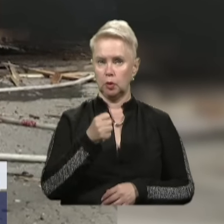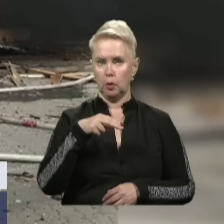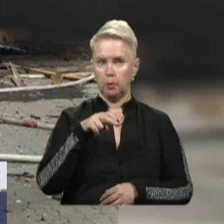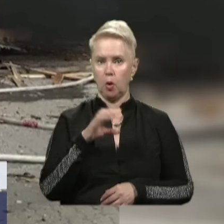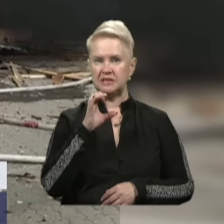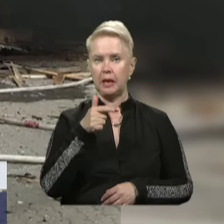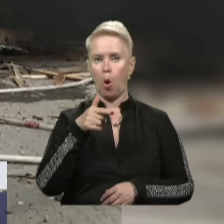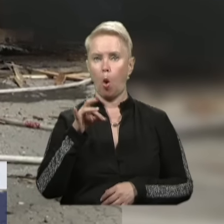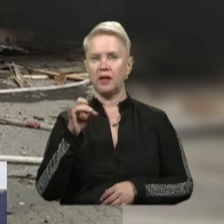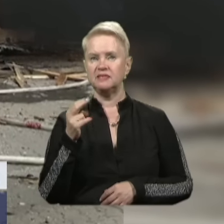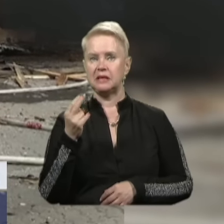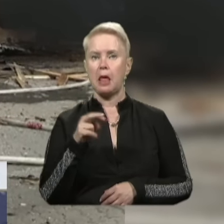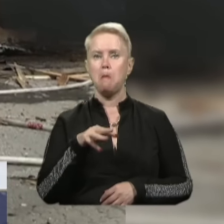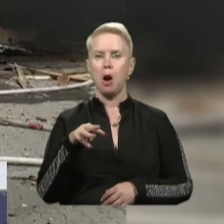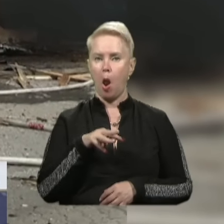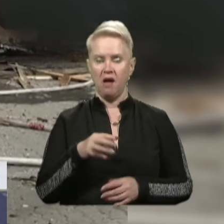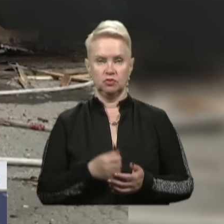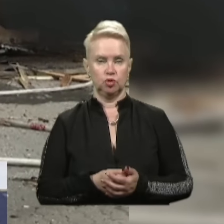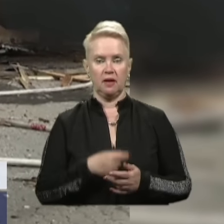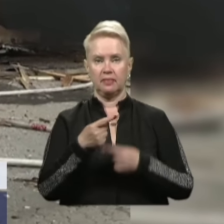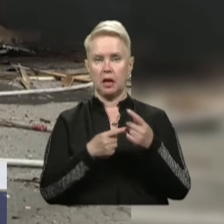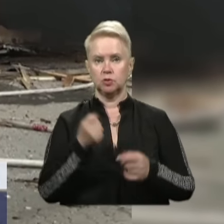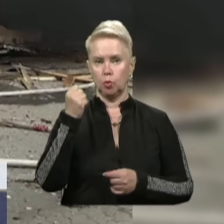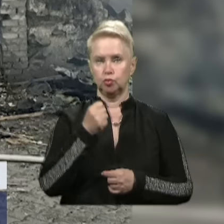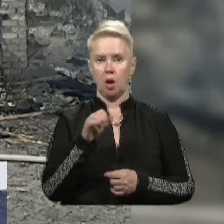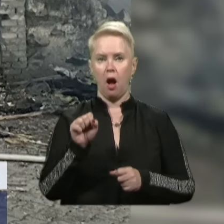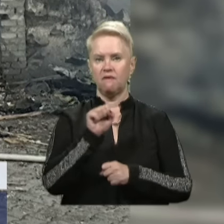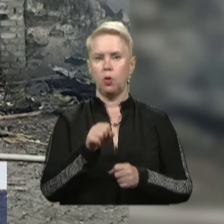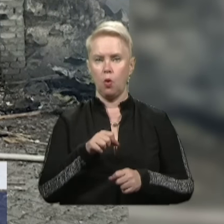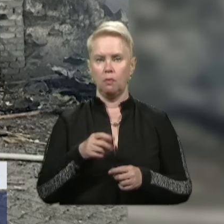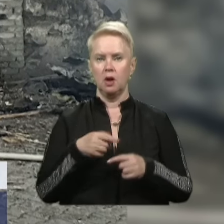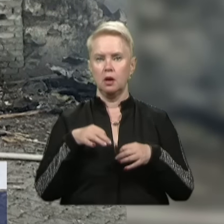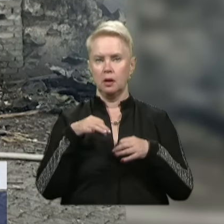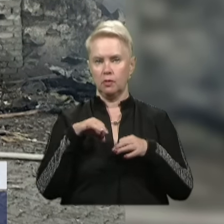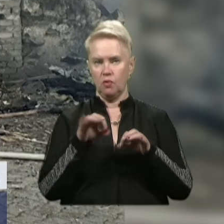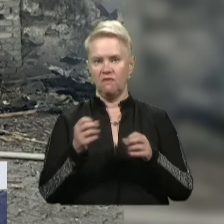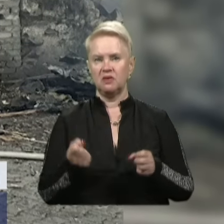по Снігурівці на Миколаївщині. Внаслідок лучанів автомийку виникла пожежа.